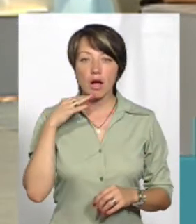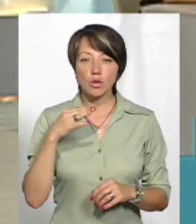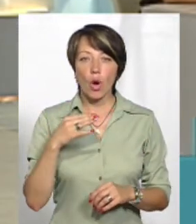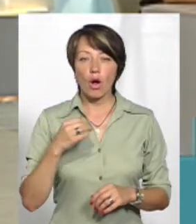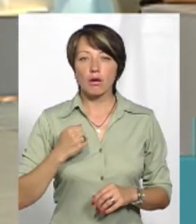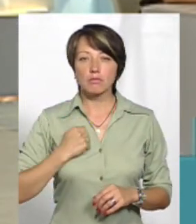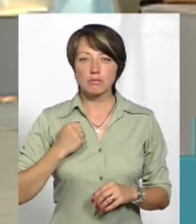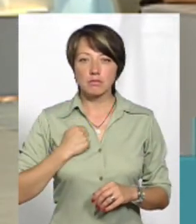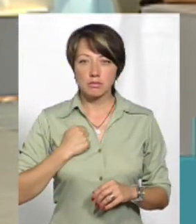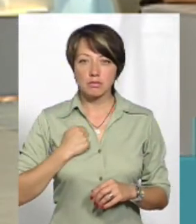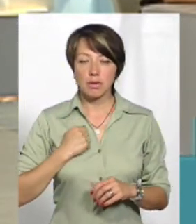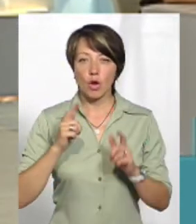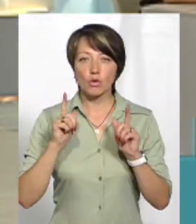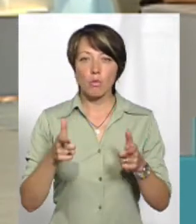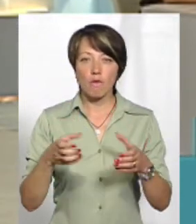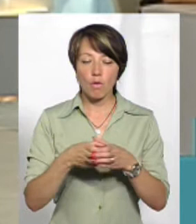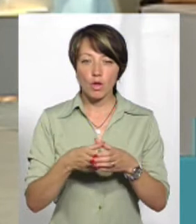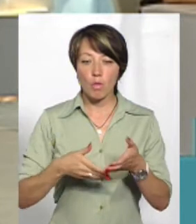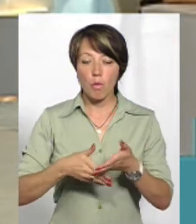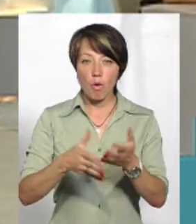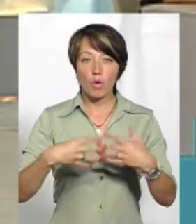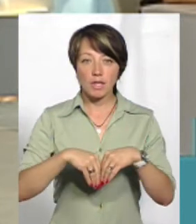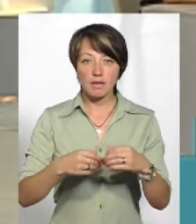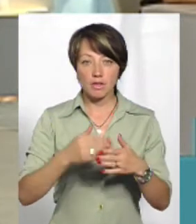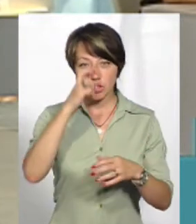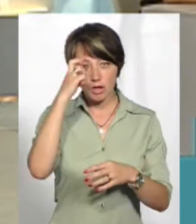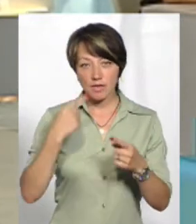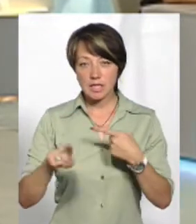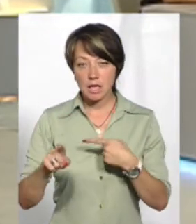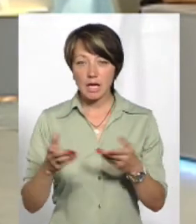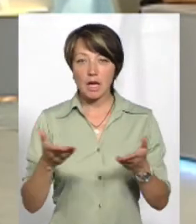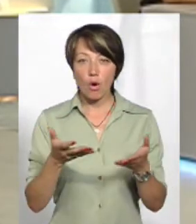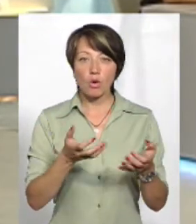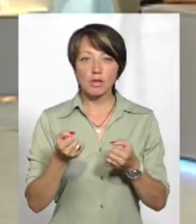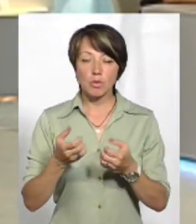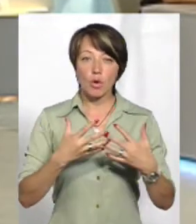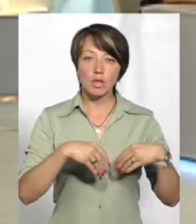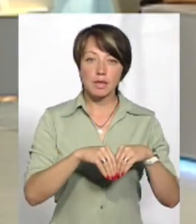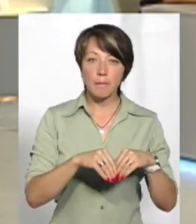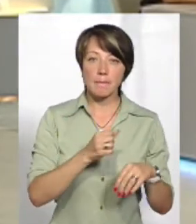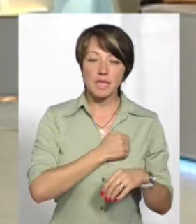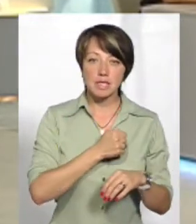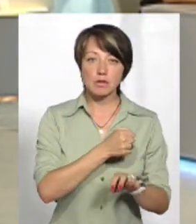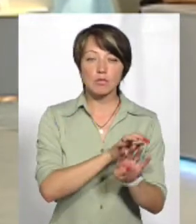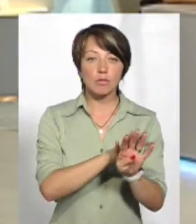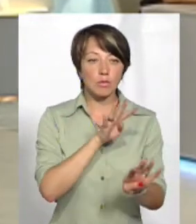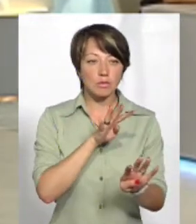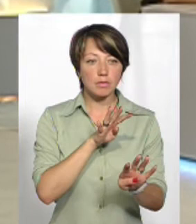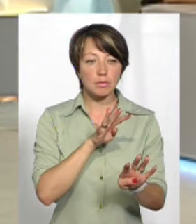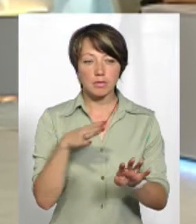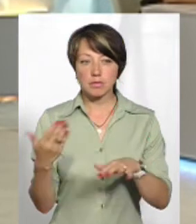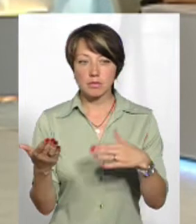От скажіть, допомоги їхнім родинам від держави відрізняються від тих, які отримують родини бійців Збройних сил,